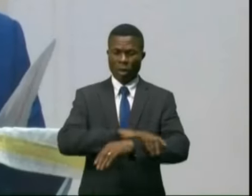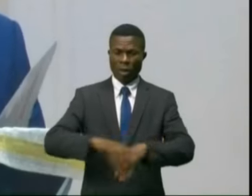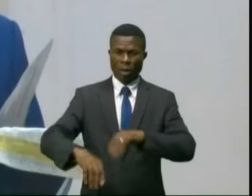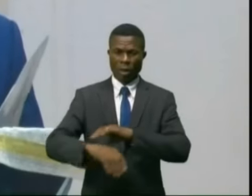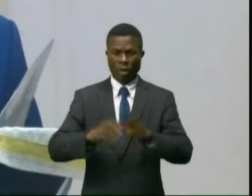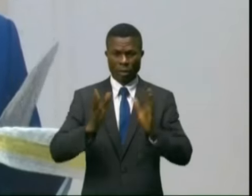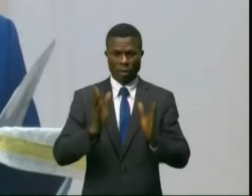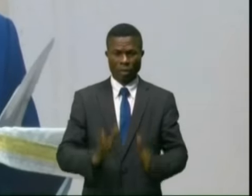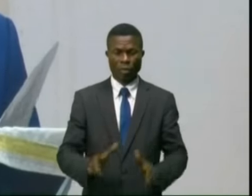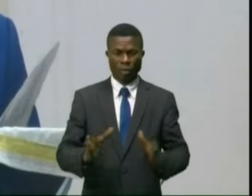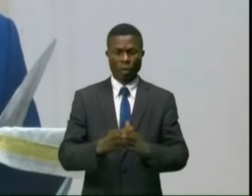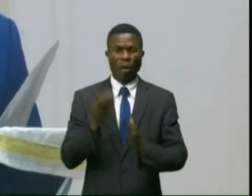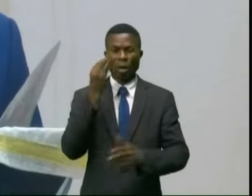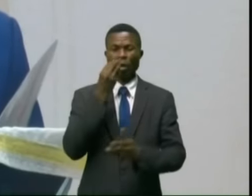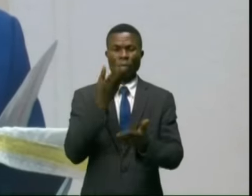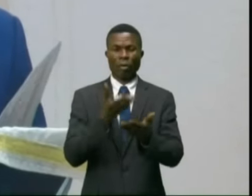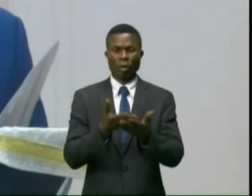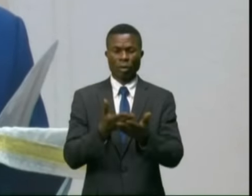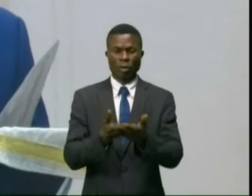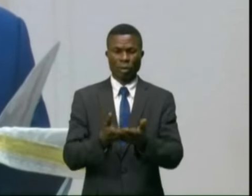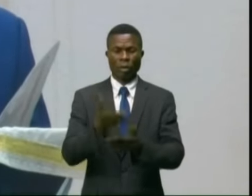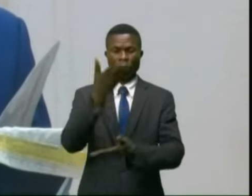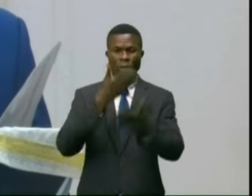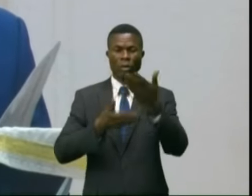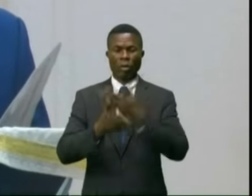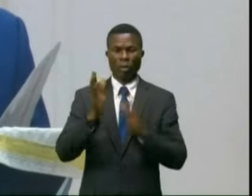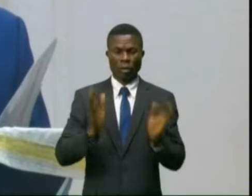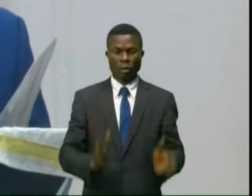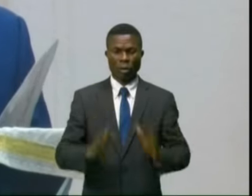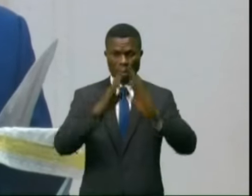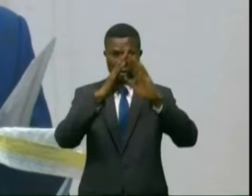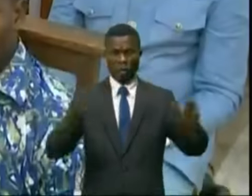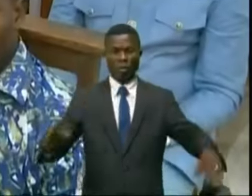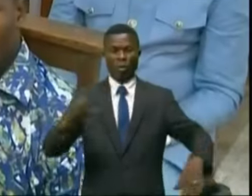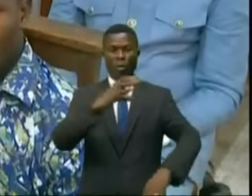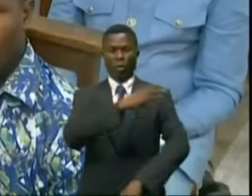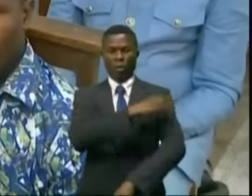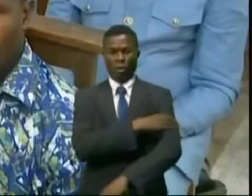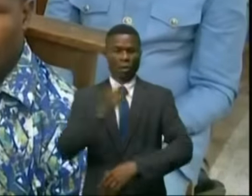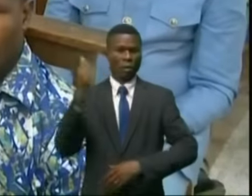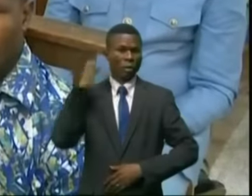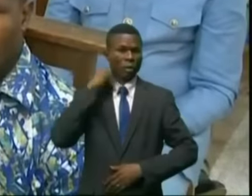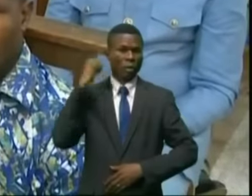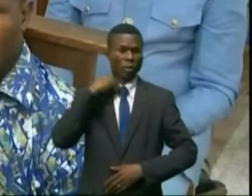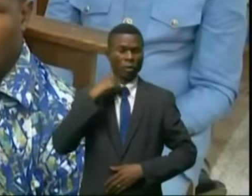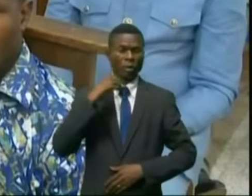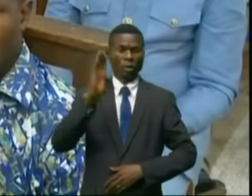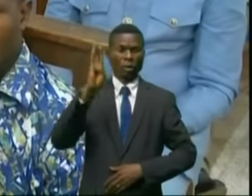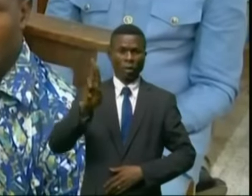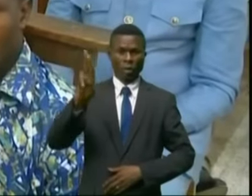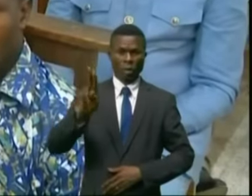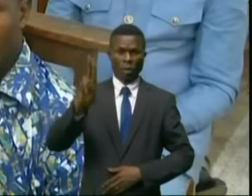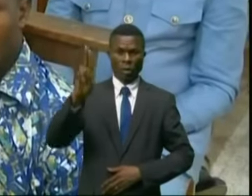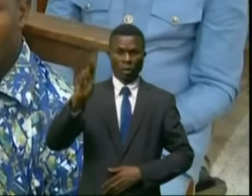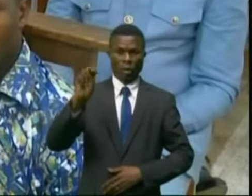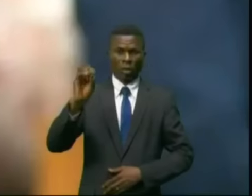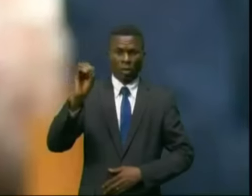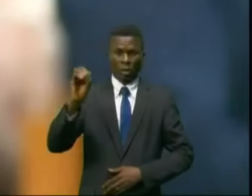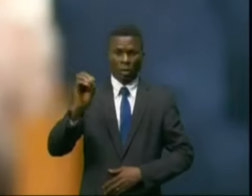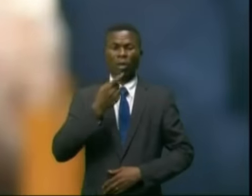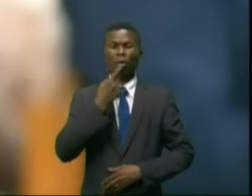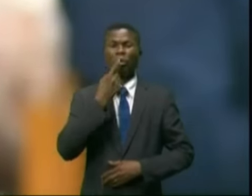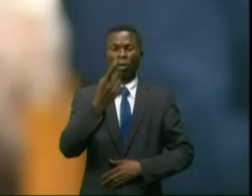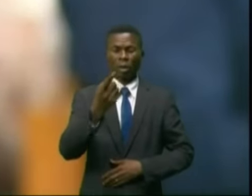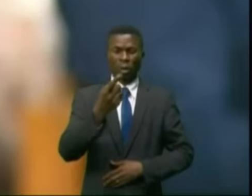C'est avec ces mots que son successeur à la maison civile, le docteur Bruno Mite-Yonienke, a décrit